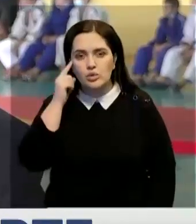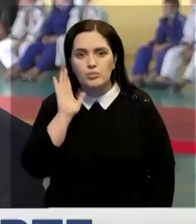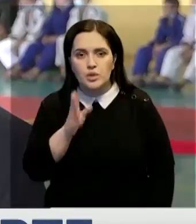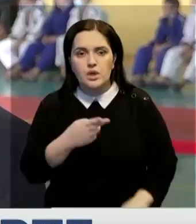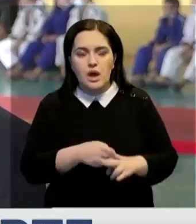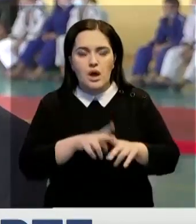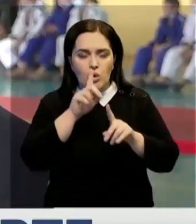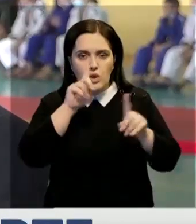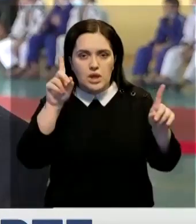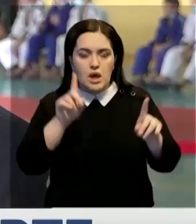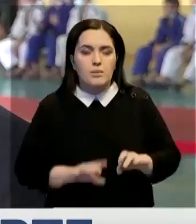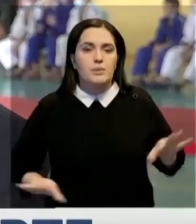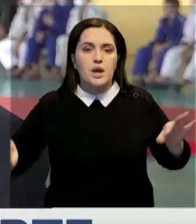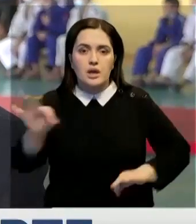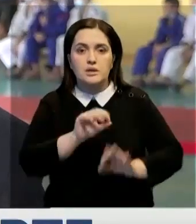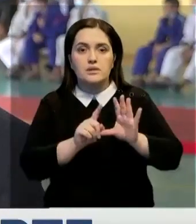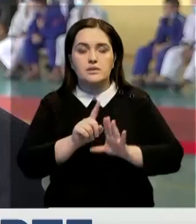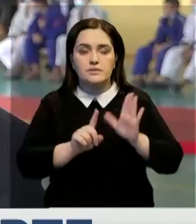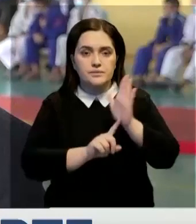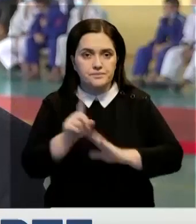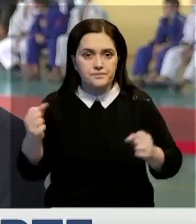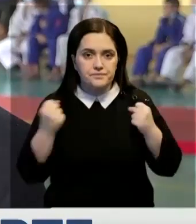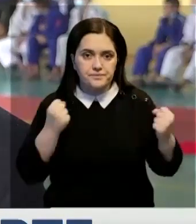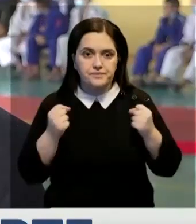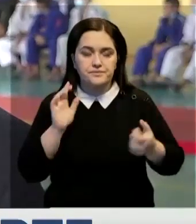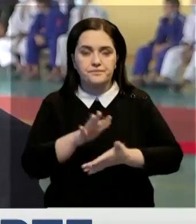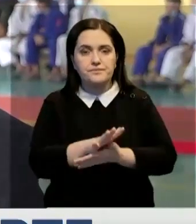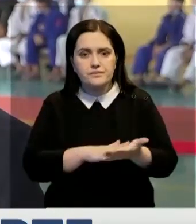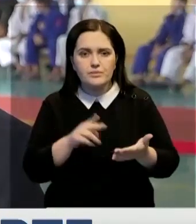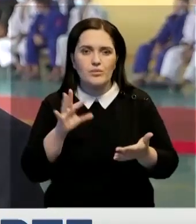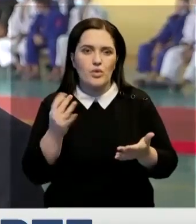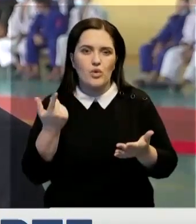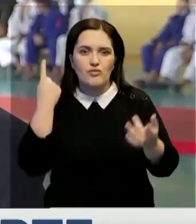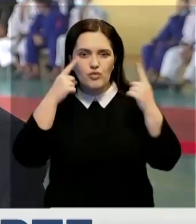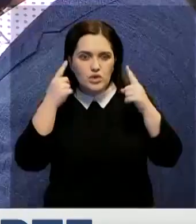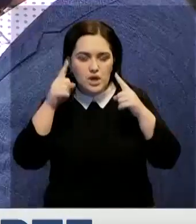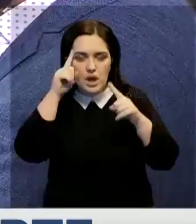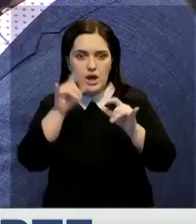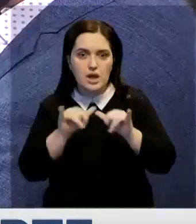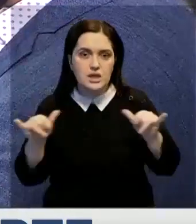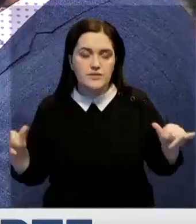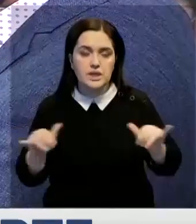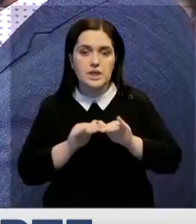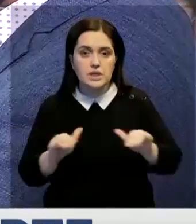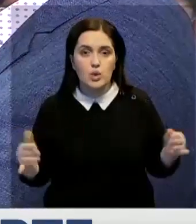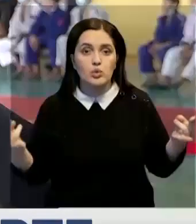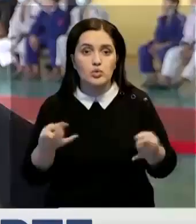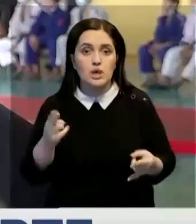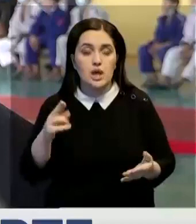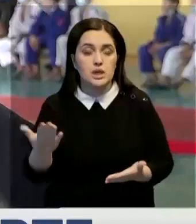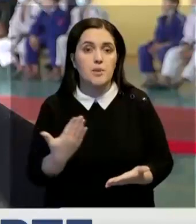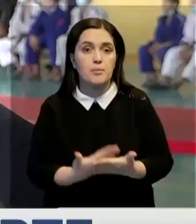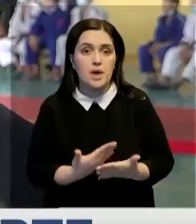сейчас именно с спорта. Дальше продолжим именно по творчеству развития детей. Нужны для них примеры,